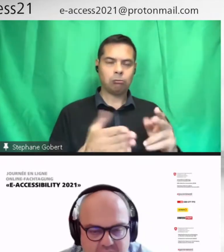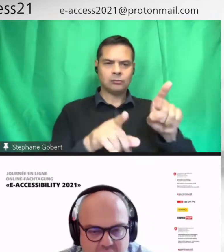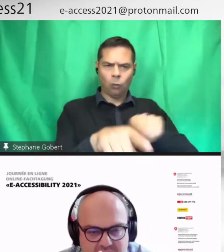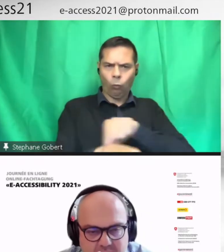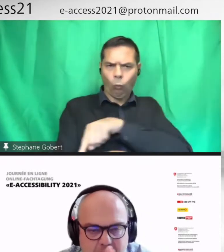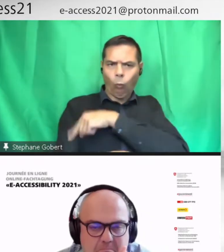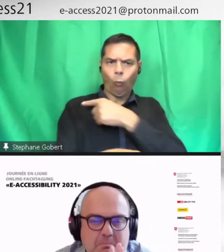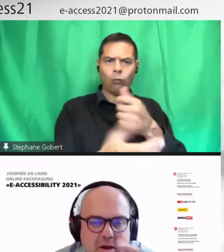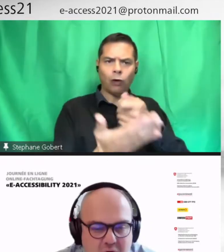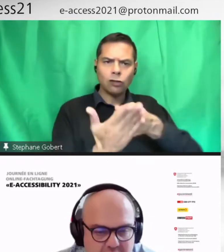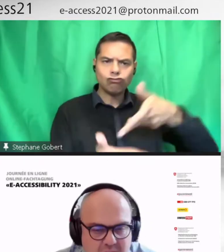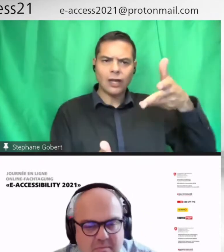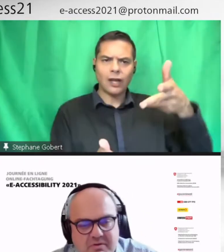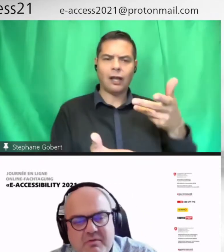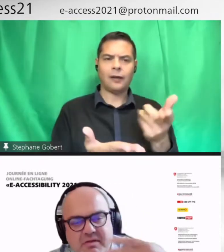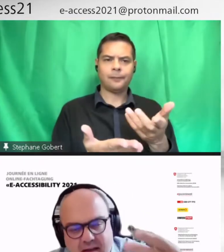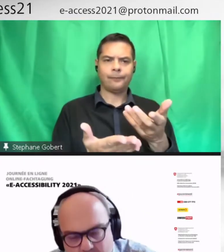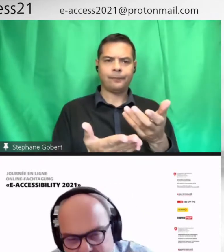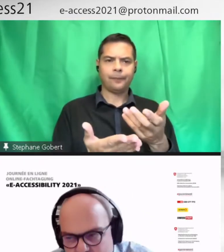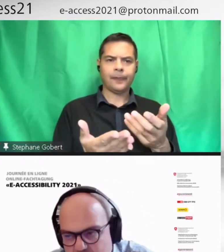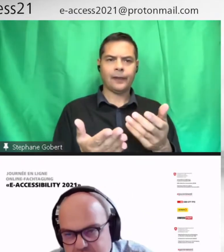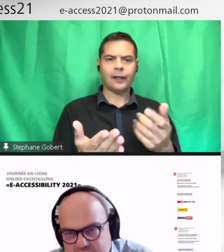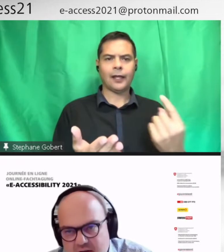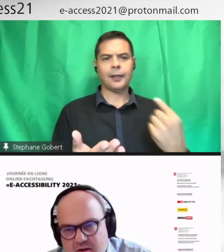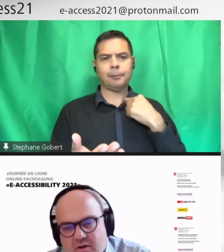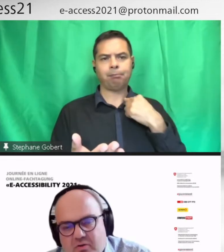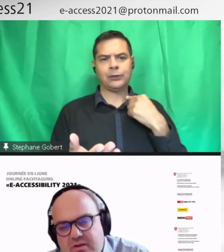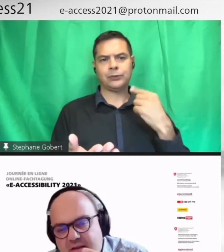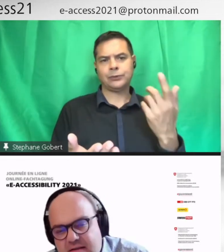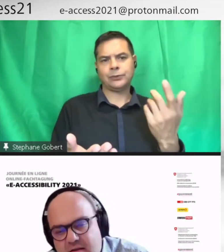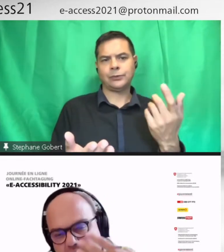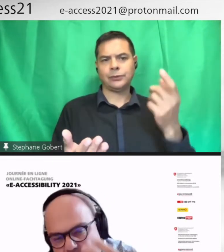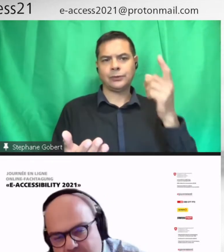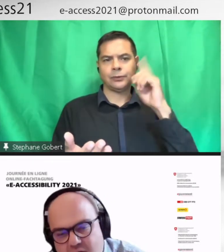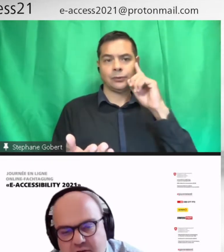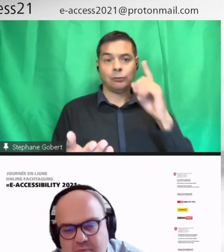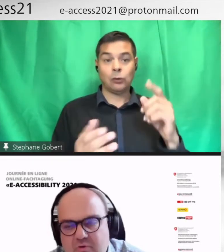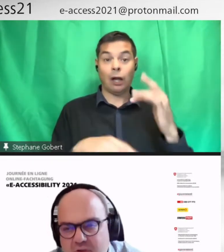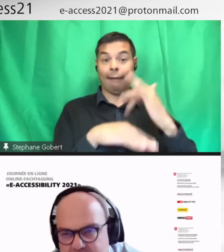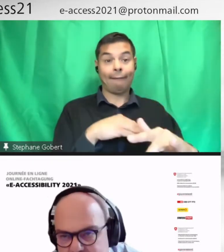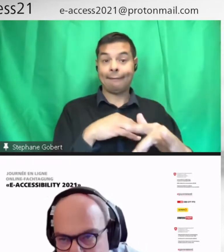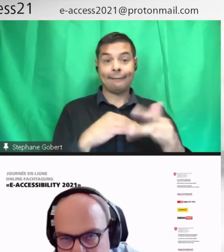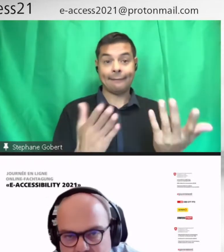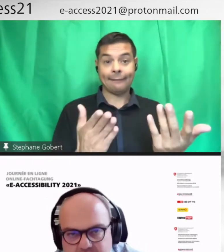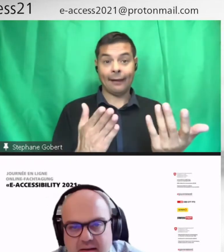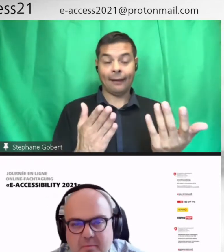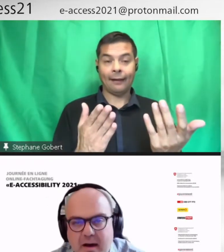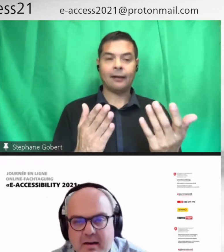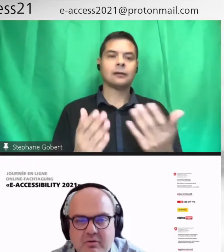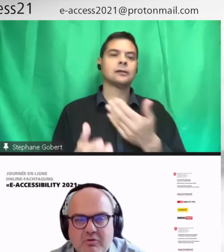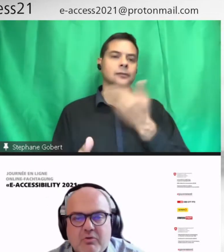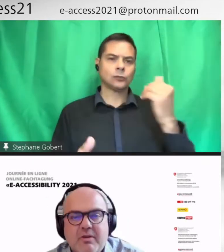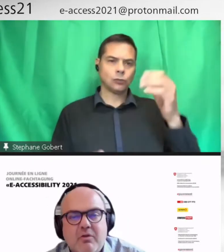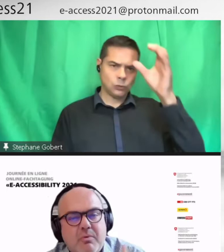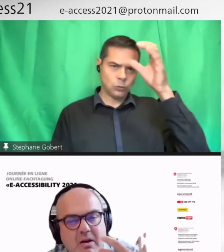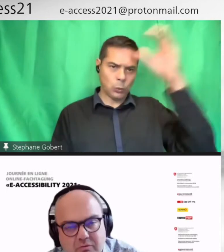l'argent qui était perdu, entre guillemets, parce qu'on faisait ça à posté et au riche. Donc, l'idée, c'est qu'on ait la conception universelle. Dès le départ, quand